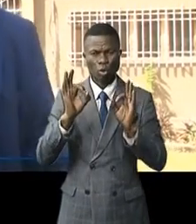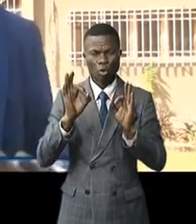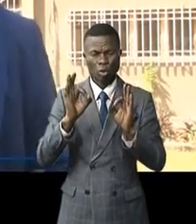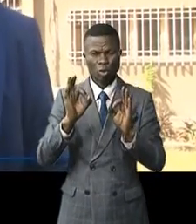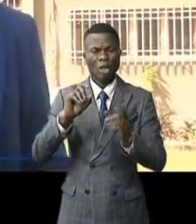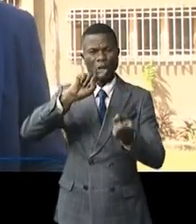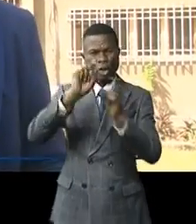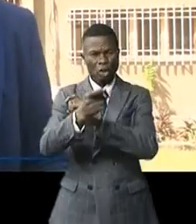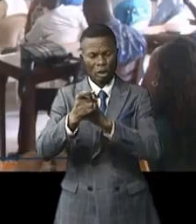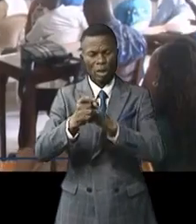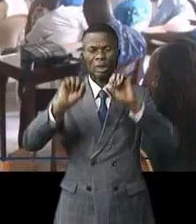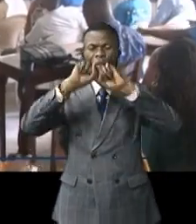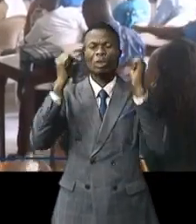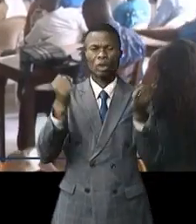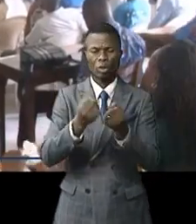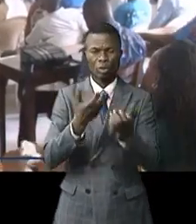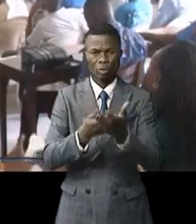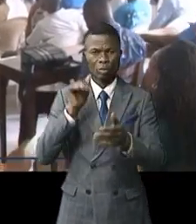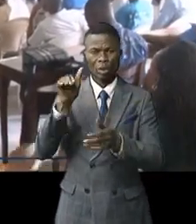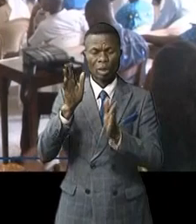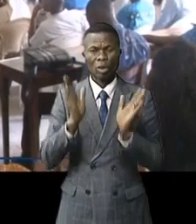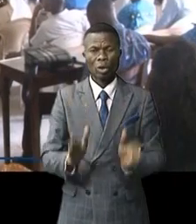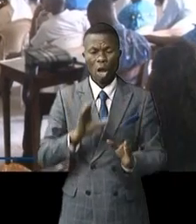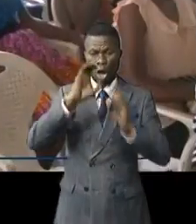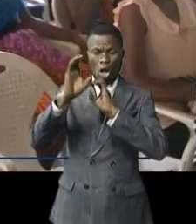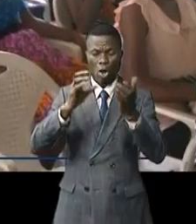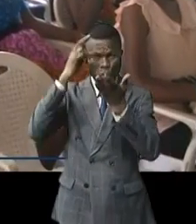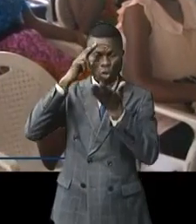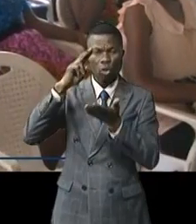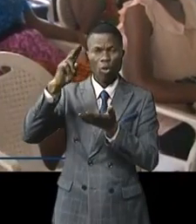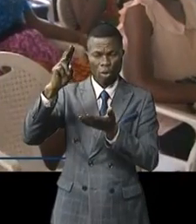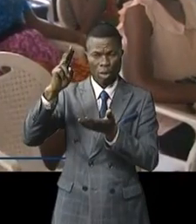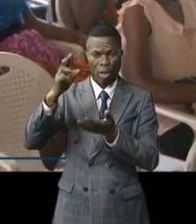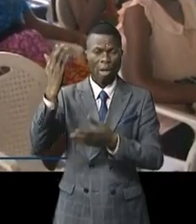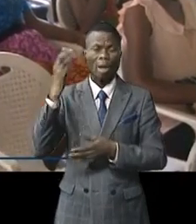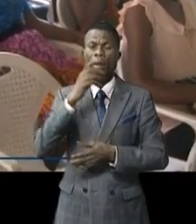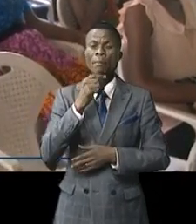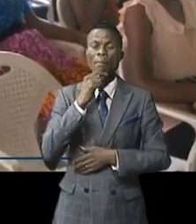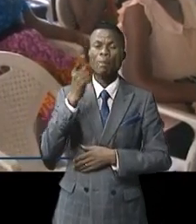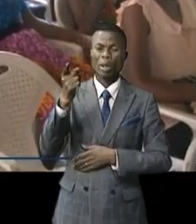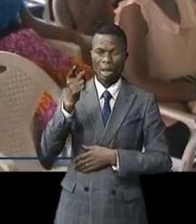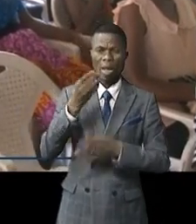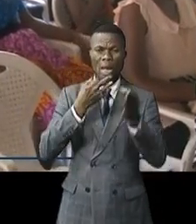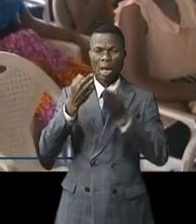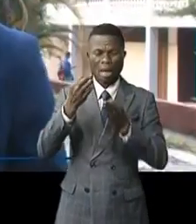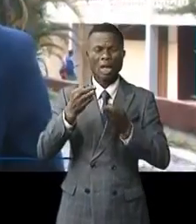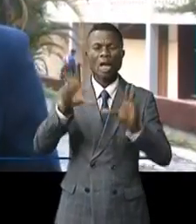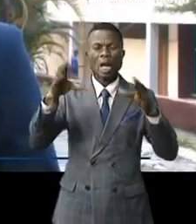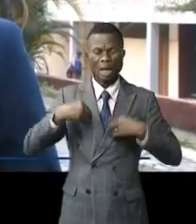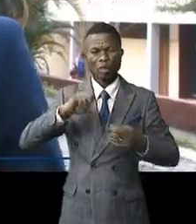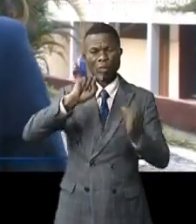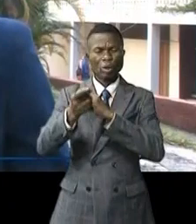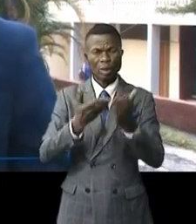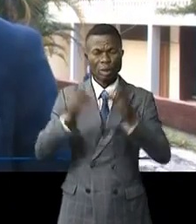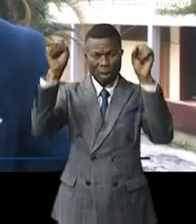transformation de notre société. Le directeur de communication de l'université, le père Jean Bédel, apprécie cette réforme. Le système